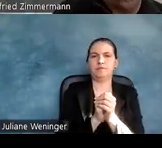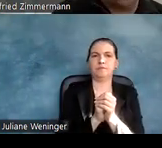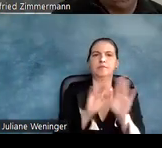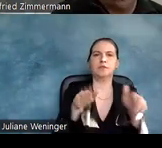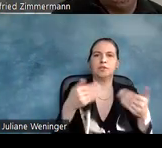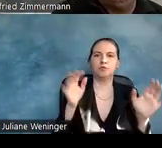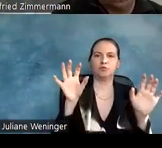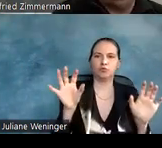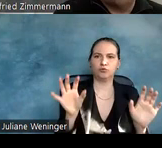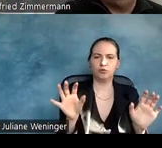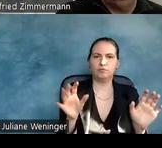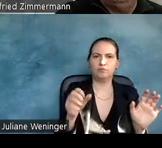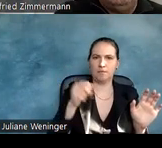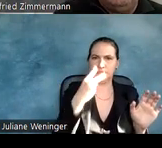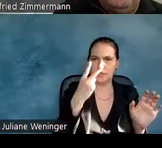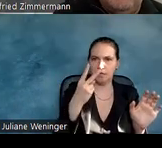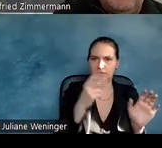strukturiert, kann man sehen,